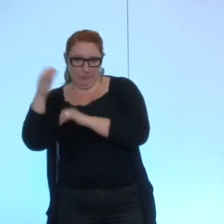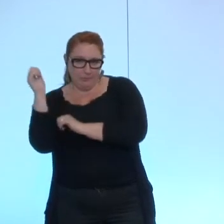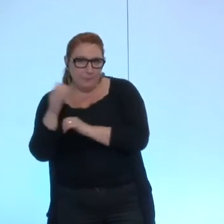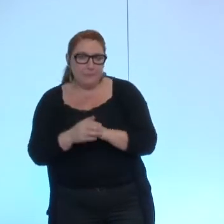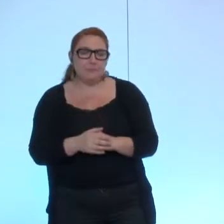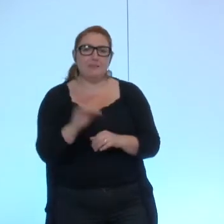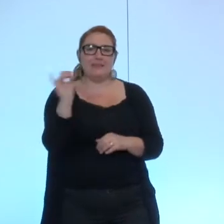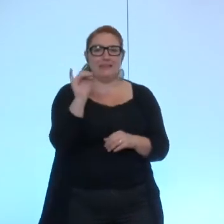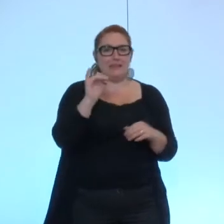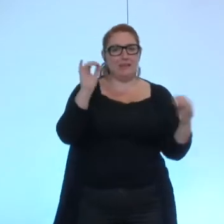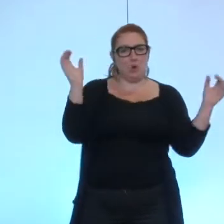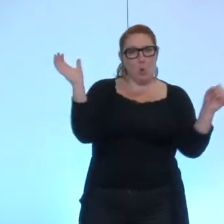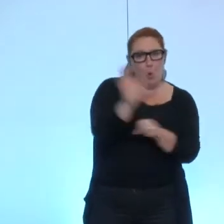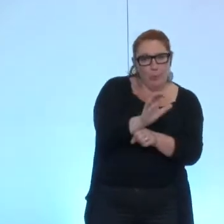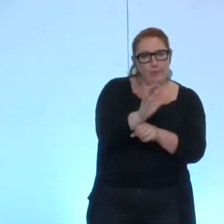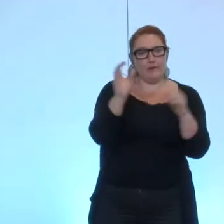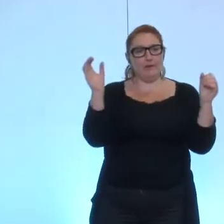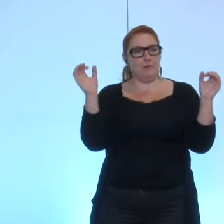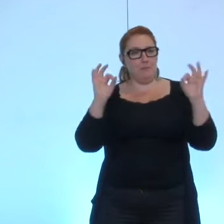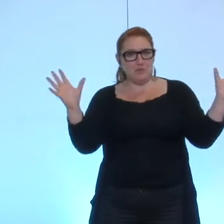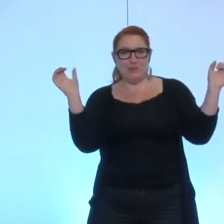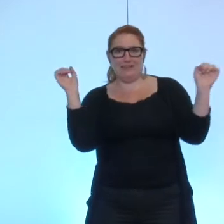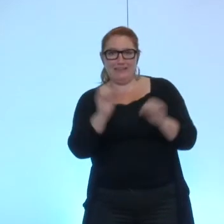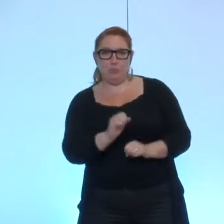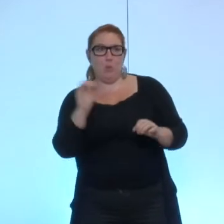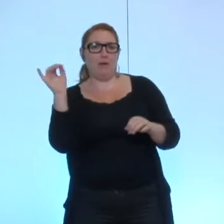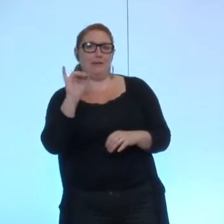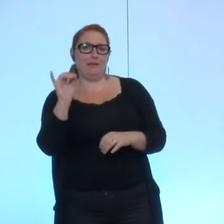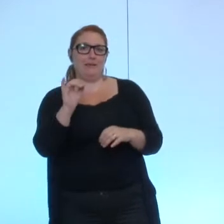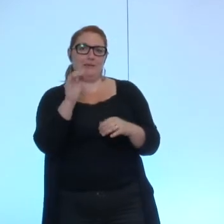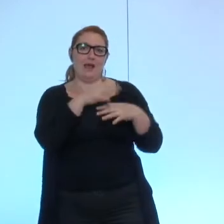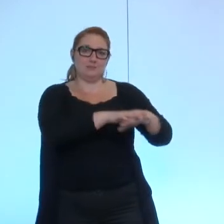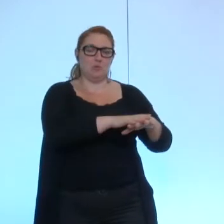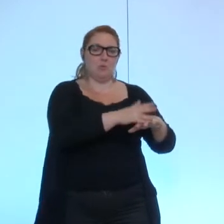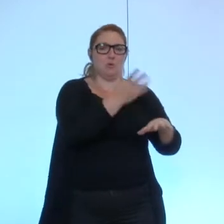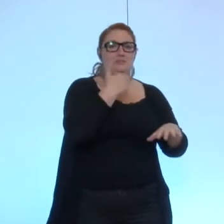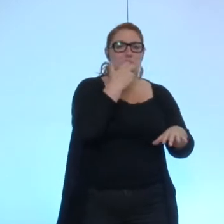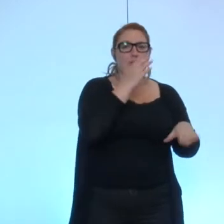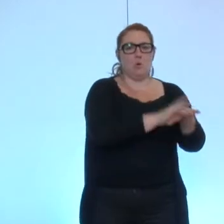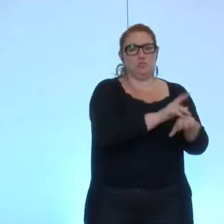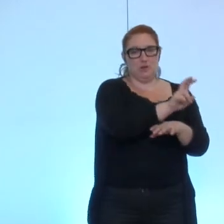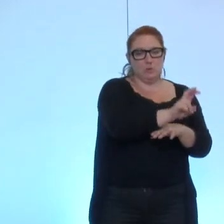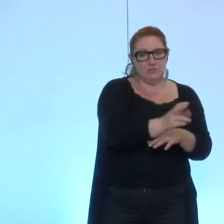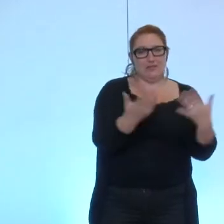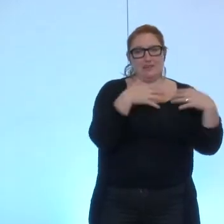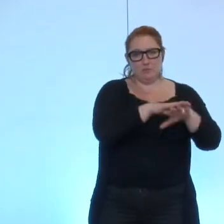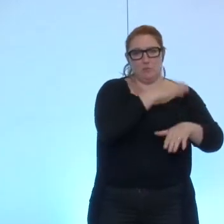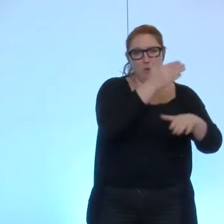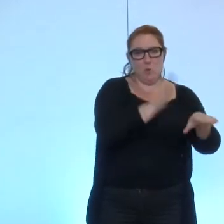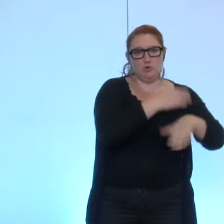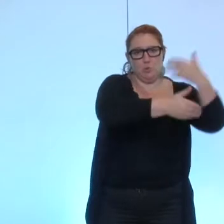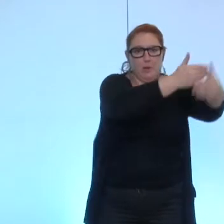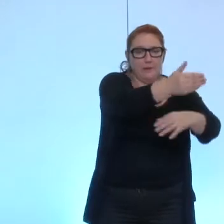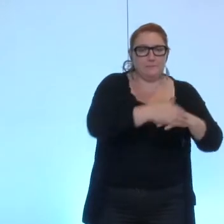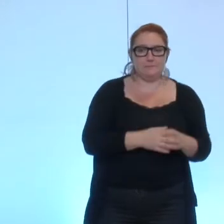qui est contre personne qui est pour rassemblement citoyen de la gauche et écologiste rassemblement de gauche et